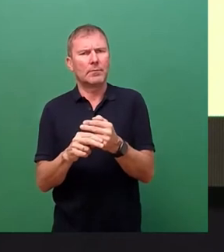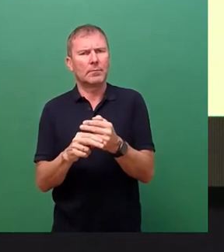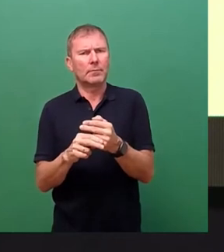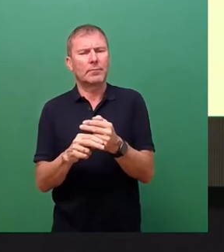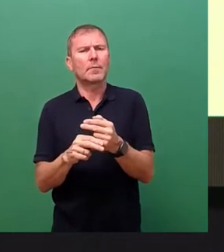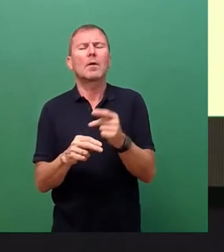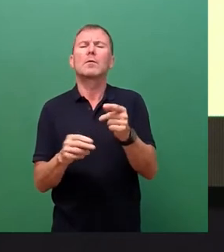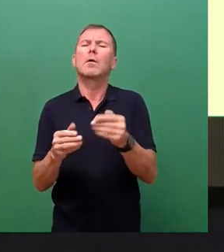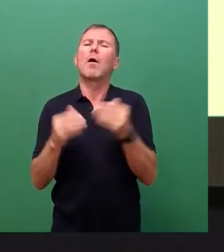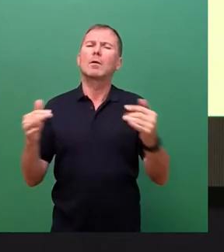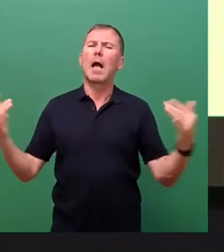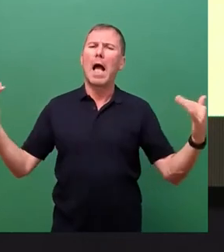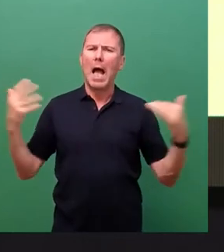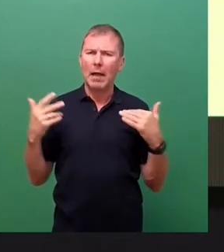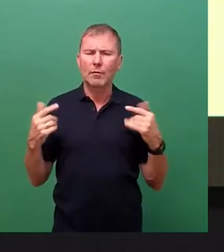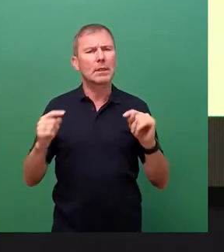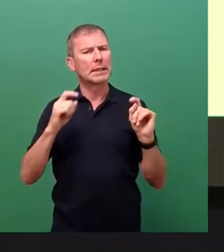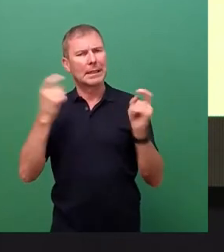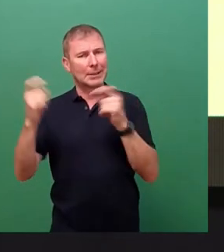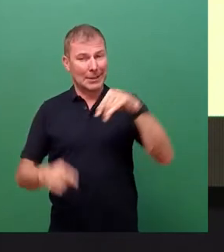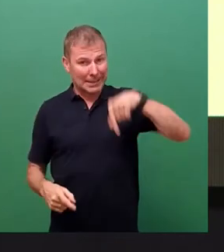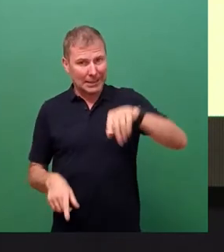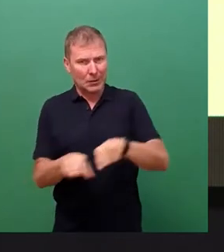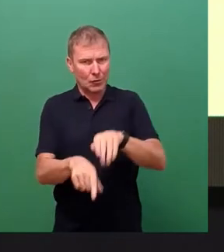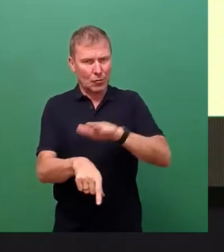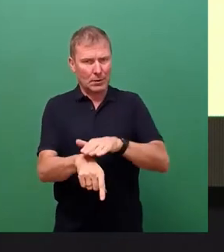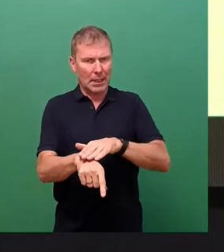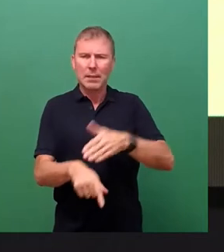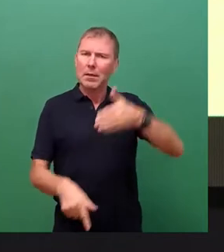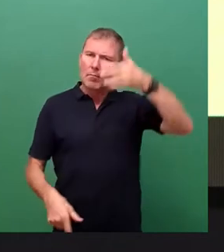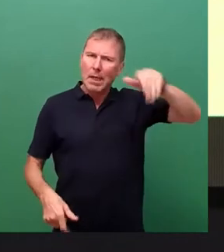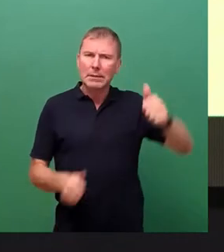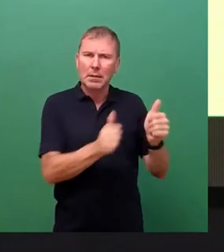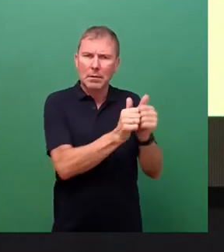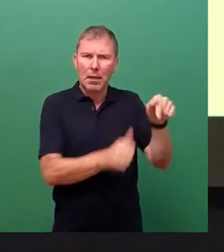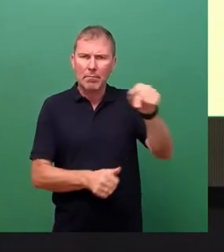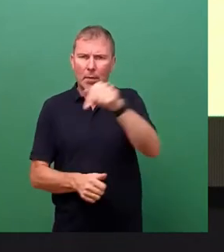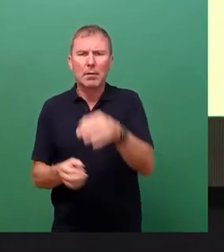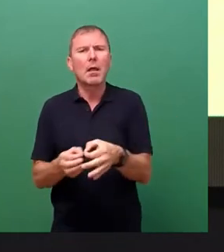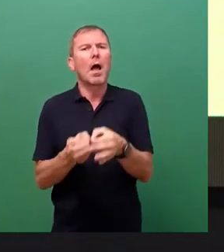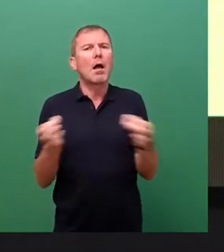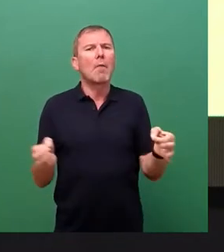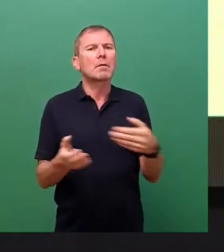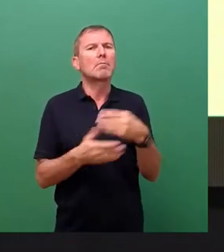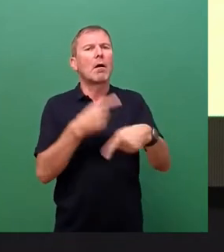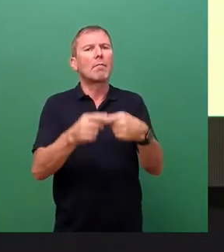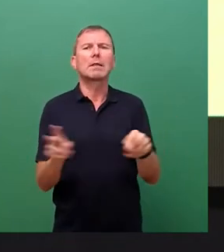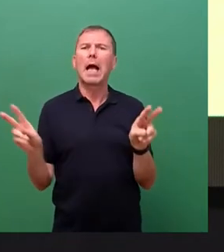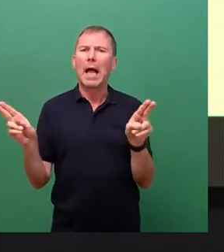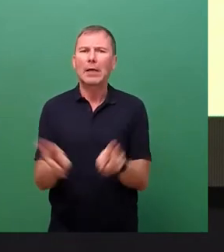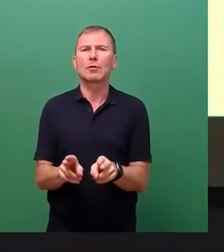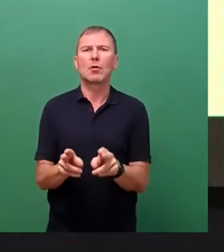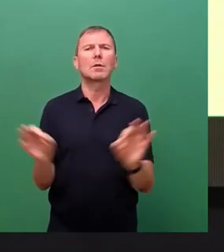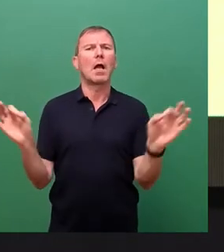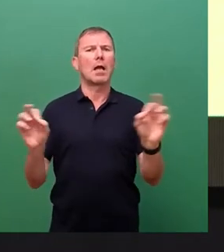äußere Einflüsse, diskutieren wir gemeinsam mit externen Partnern Maßnahmen zur weiteren Reduzierung der Risiken